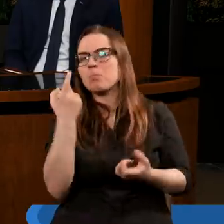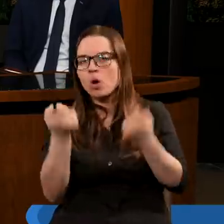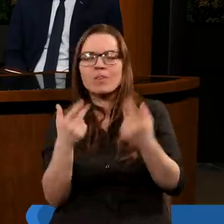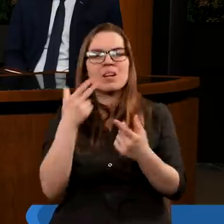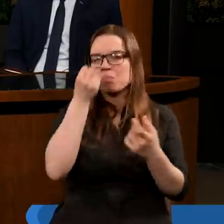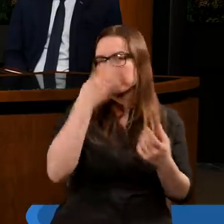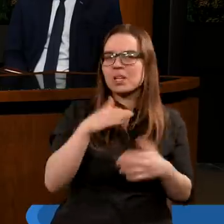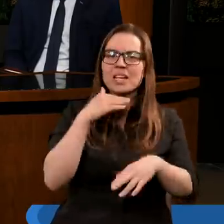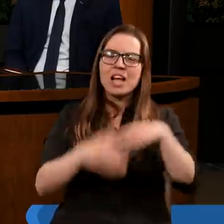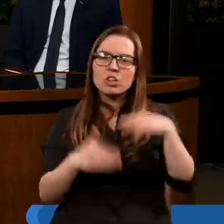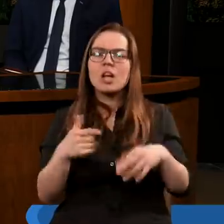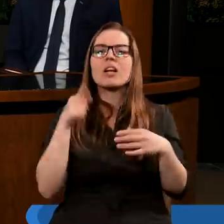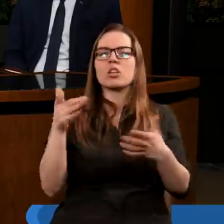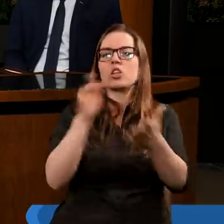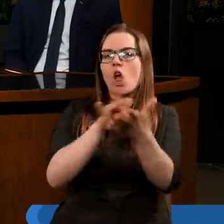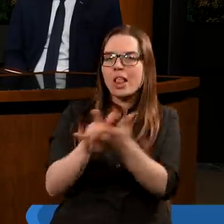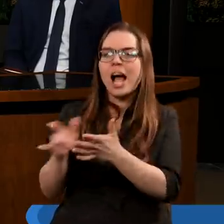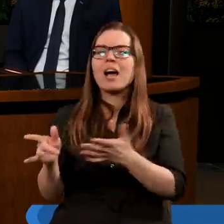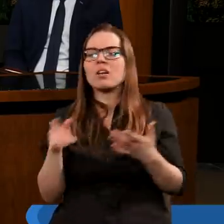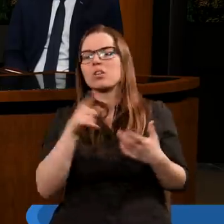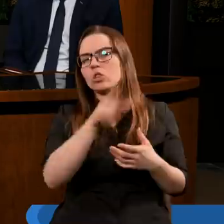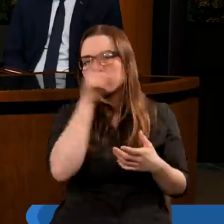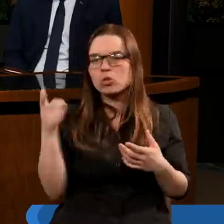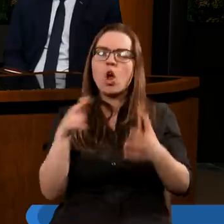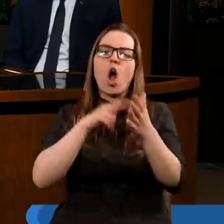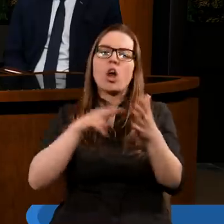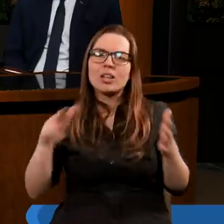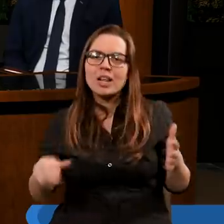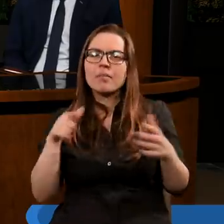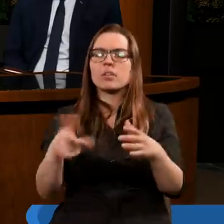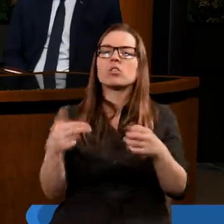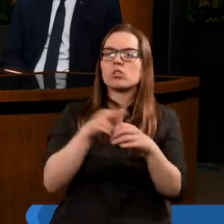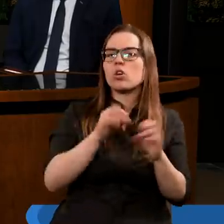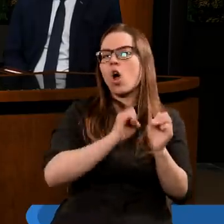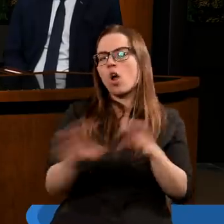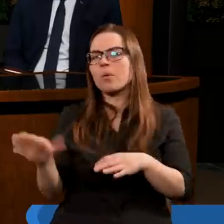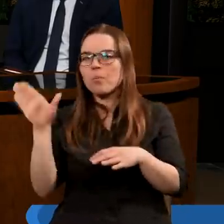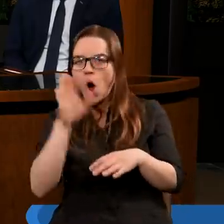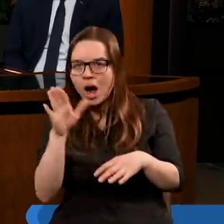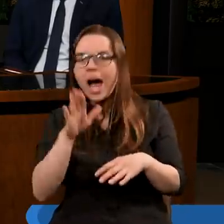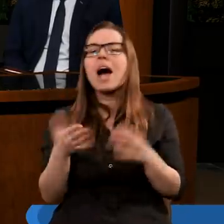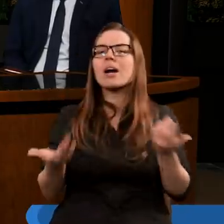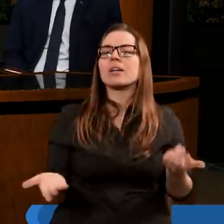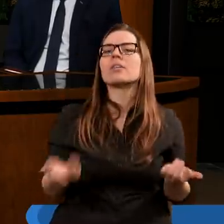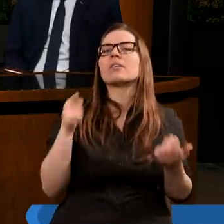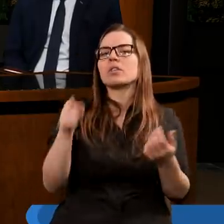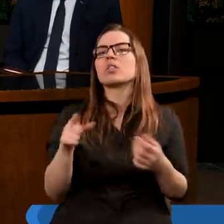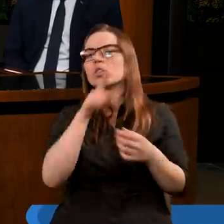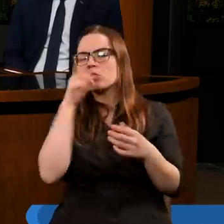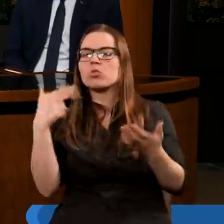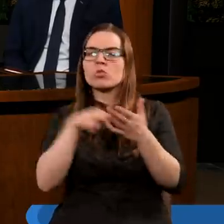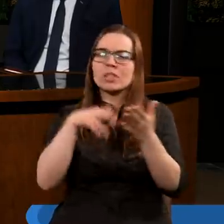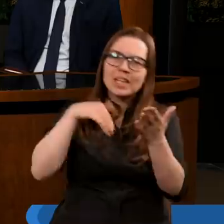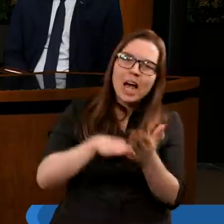nieszczęścia, które dotykają ten lud odstępczy, tych, którzy odrzucili Boga. Później ci ludzie